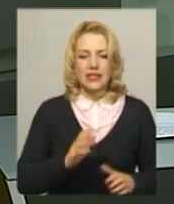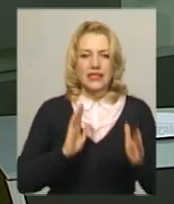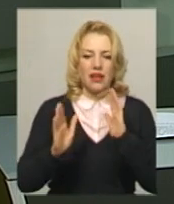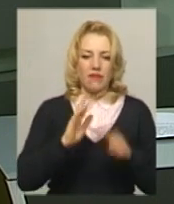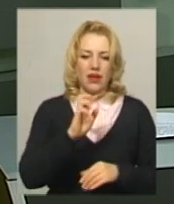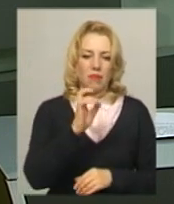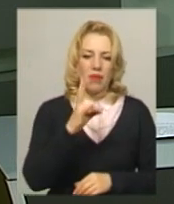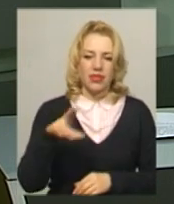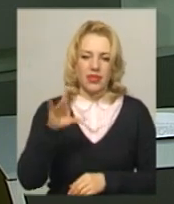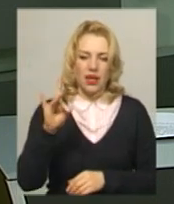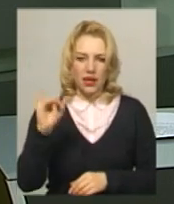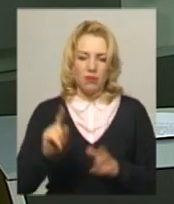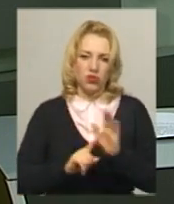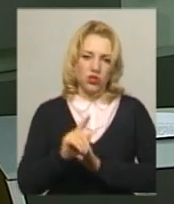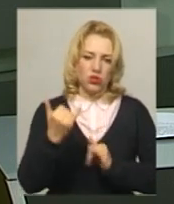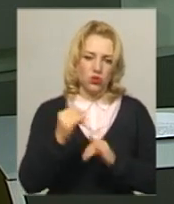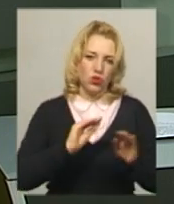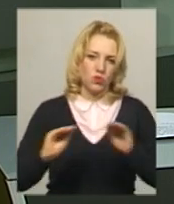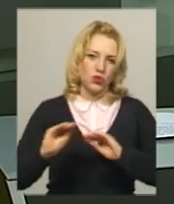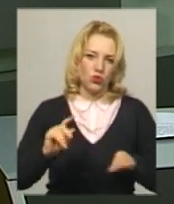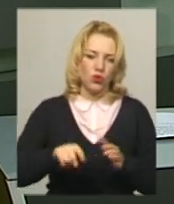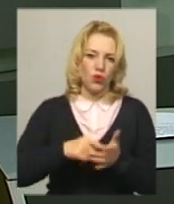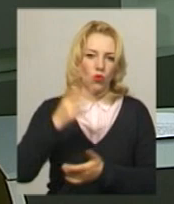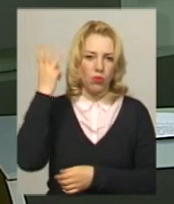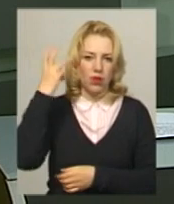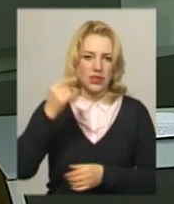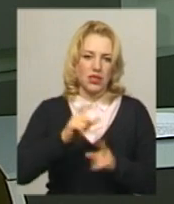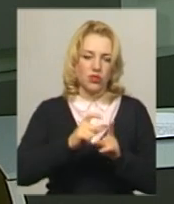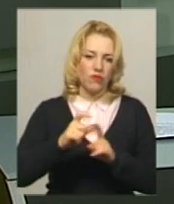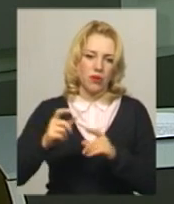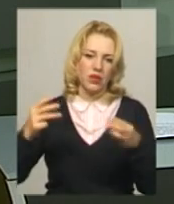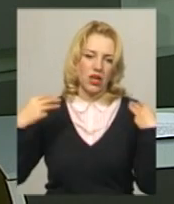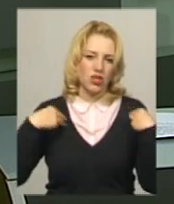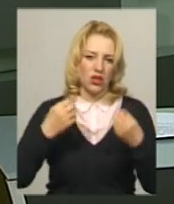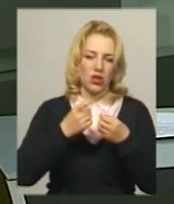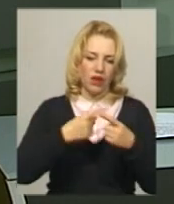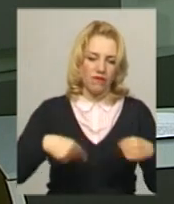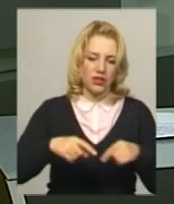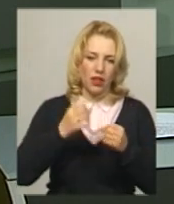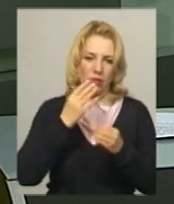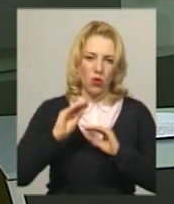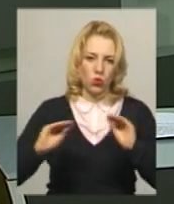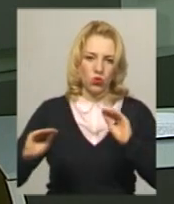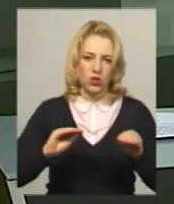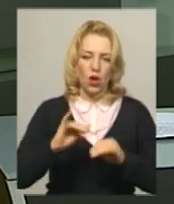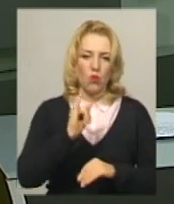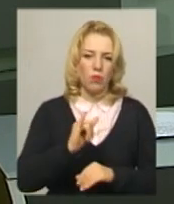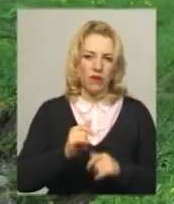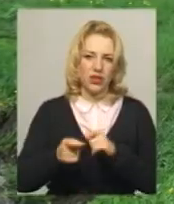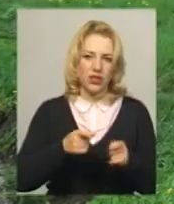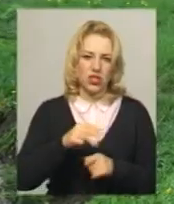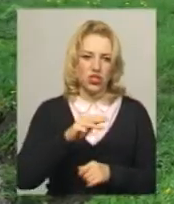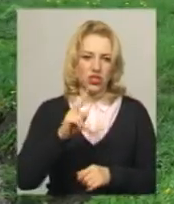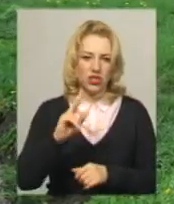почали сьогодні облаштовувати у Хмельницькому. За словами начальника відділу з благоустрою міста, управління житлово-комунального господарства